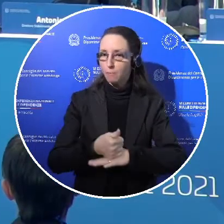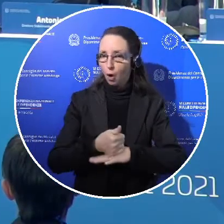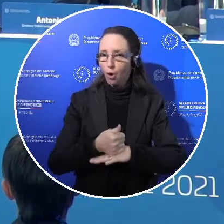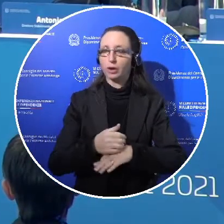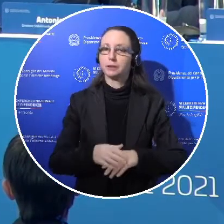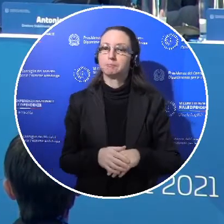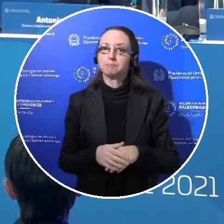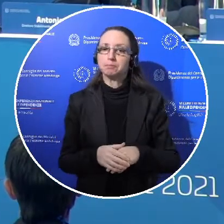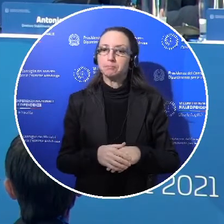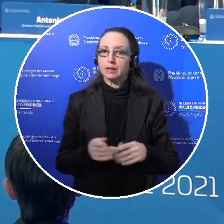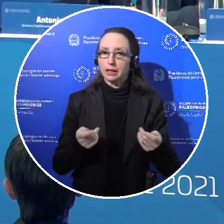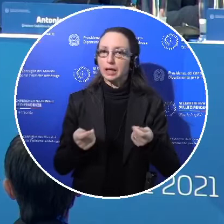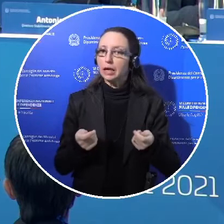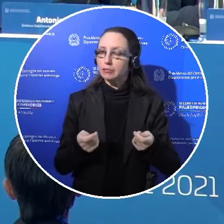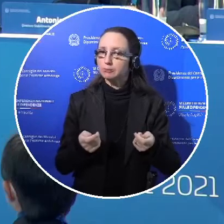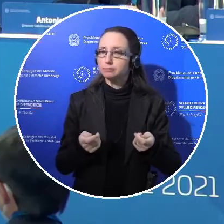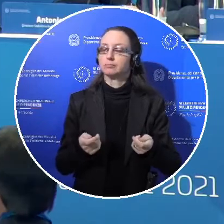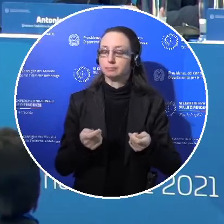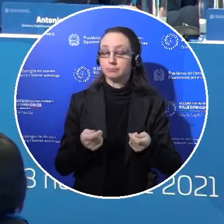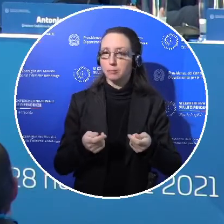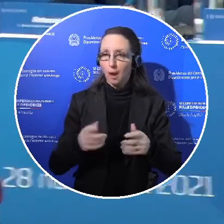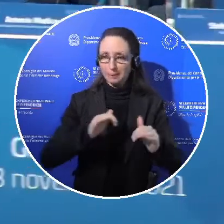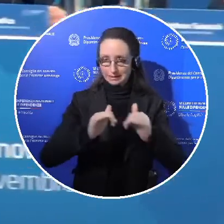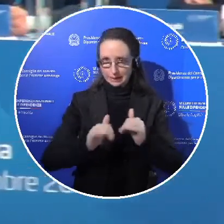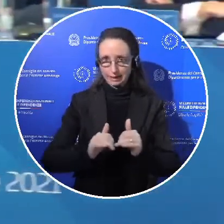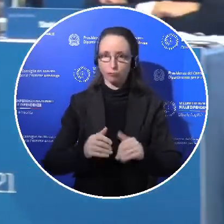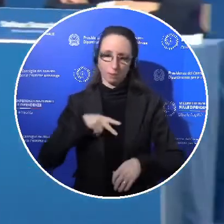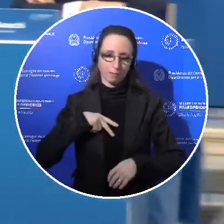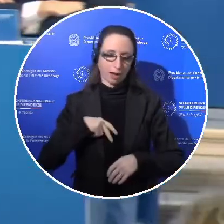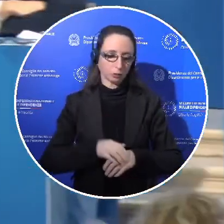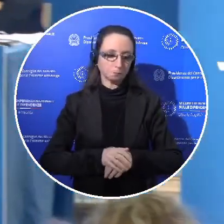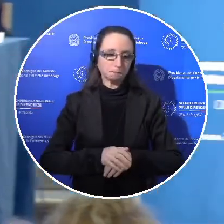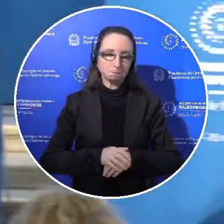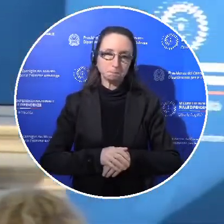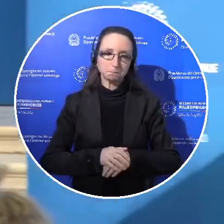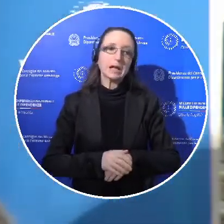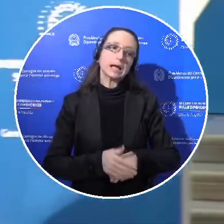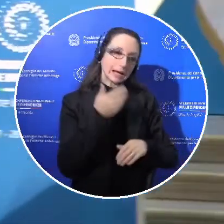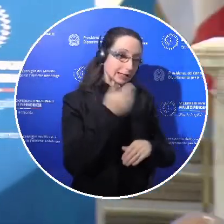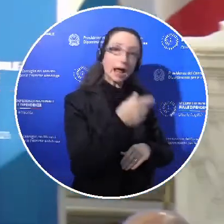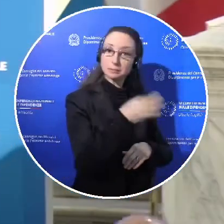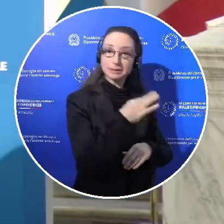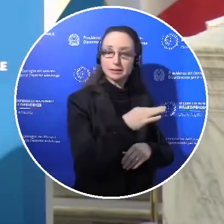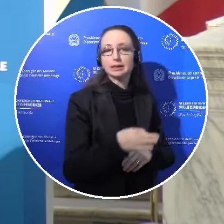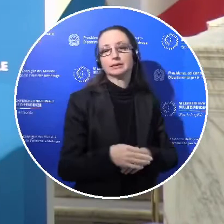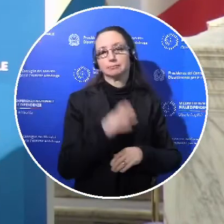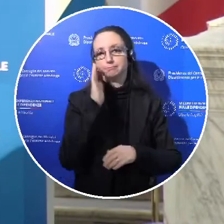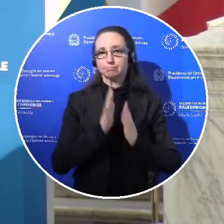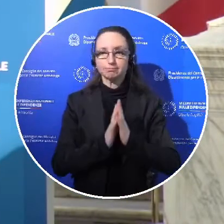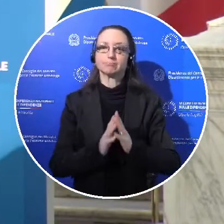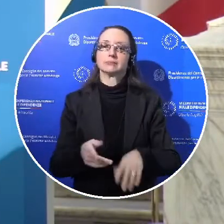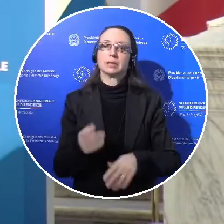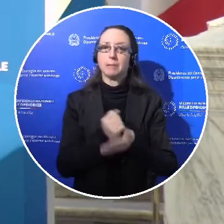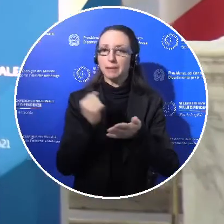tanti stakeholder insieme di tipo amministrativo e privato. Grazie Presidente. Permettetemi di iniziare rappresentando